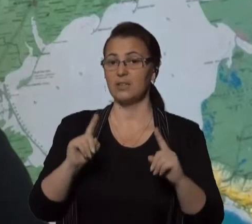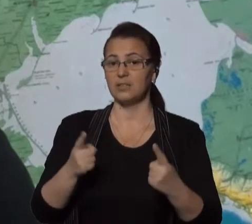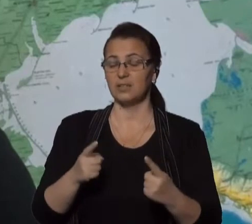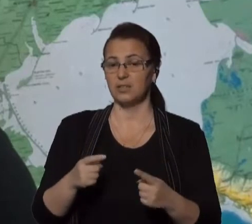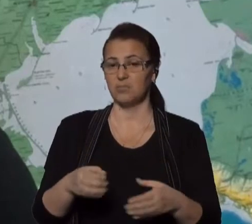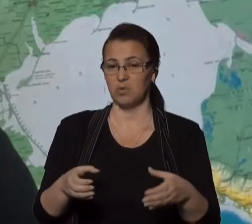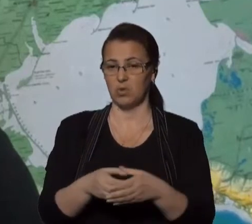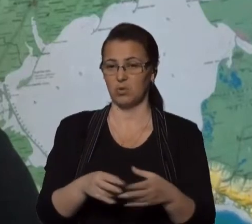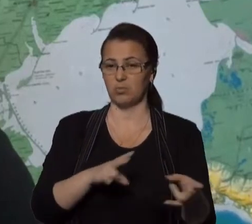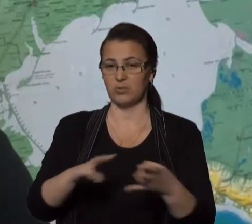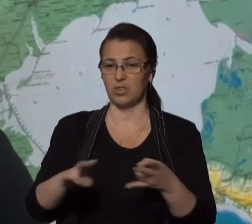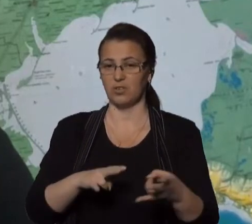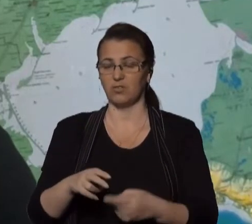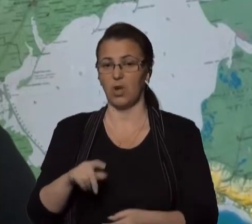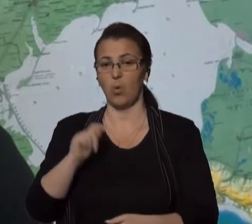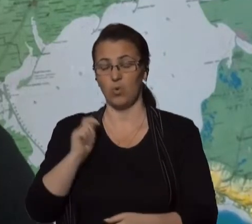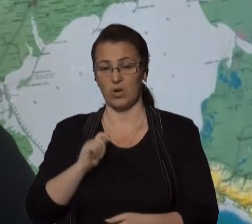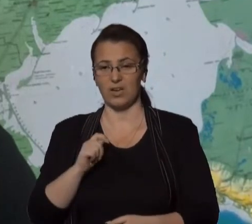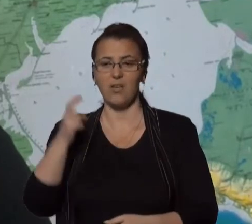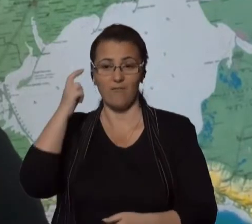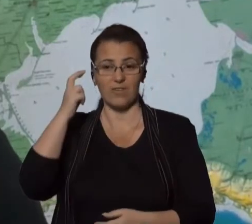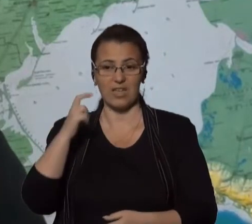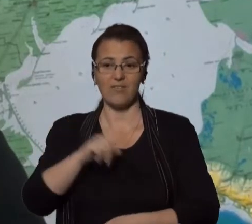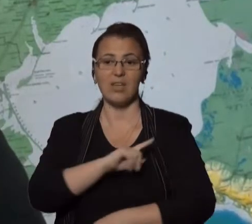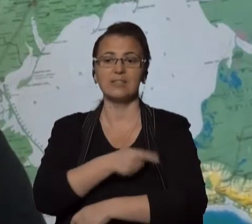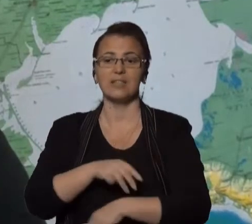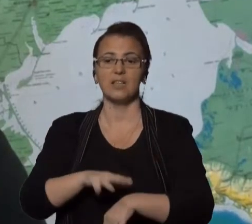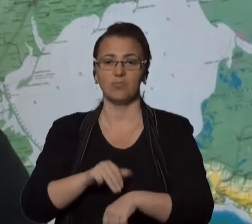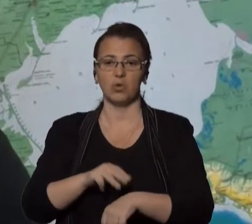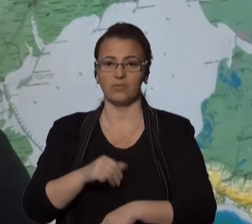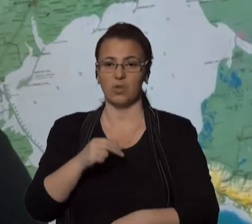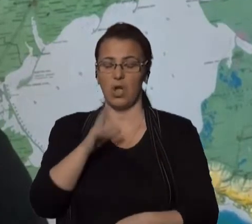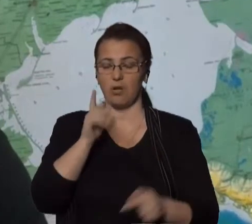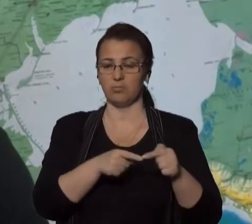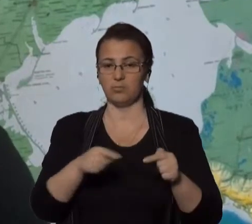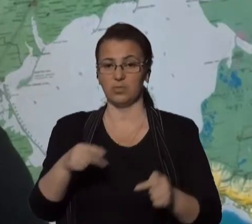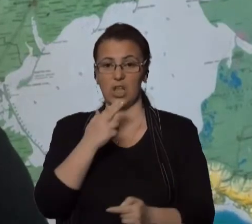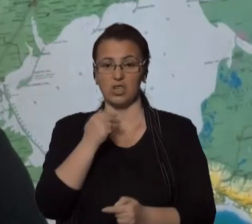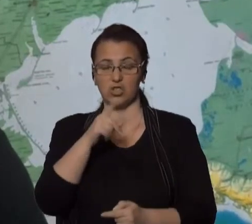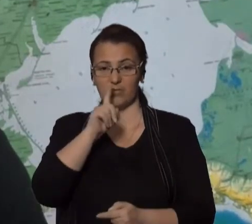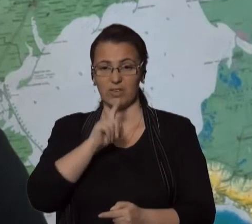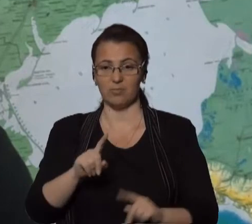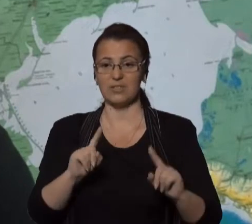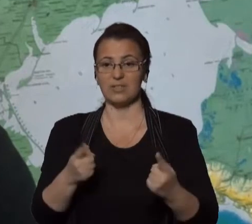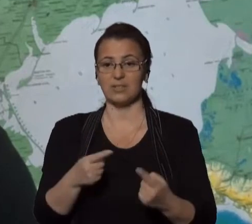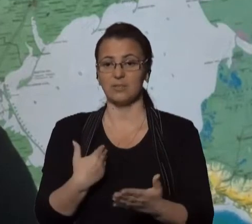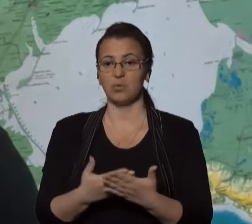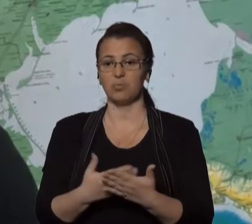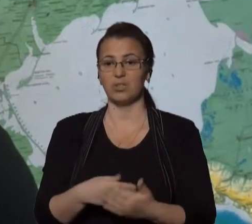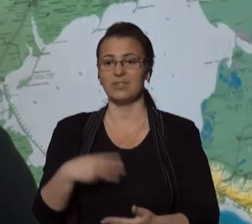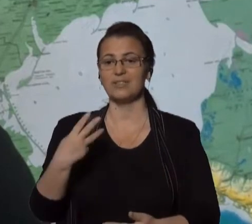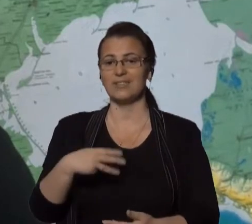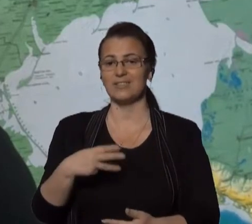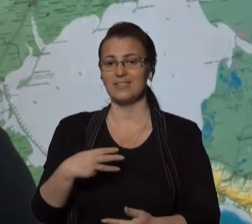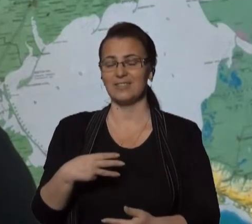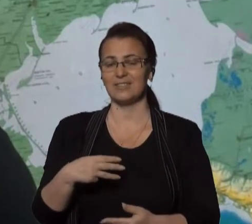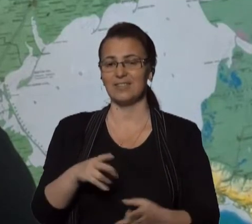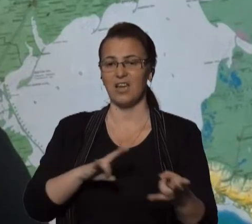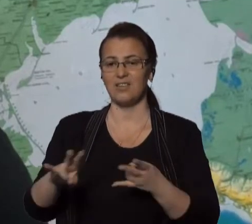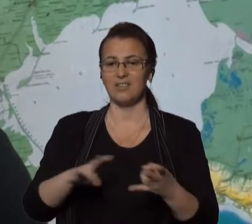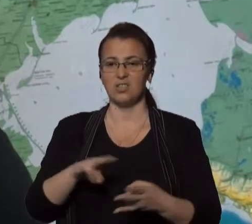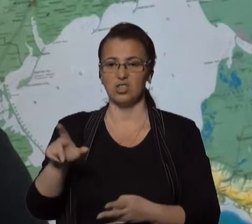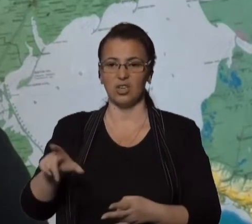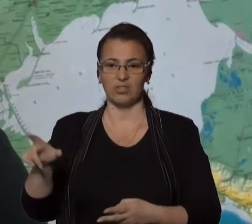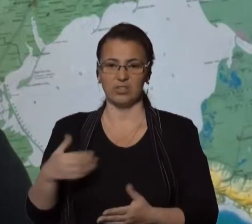ДРГ в Україні та Києві силами поліцейських. За червень в Україні затримано вже близько 30 диверсантів.